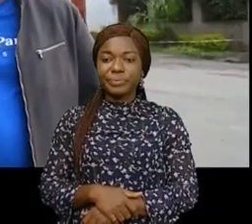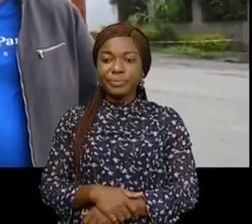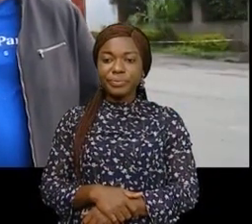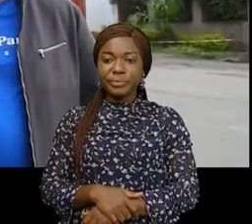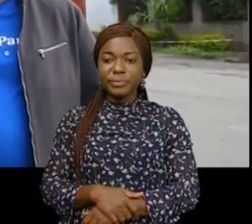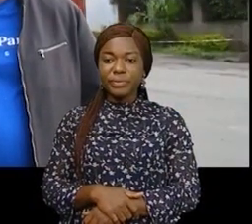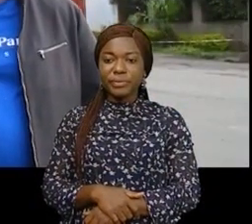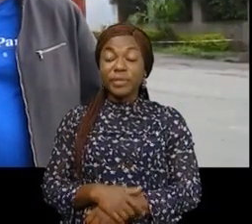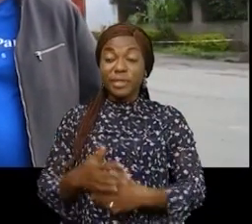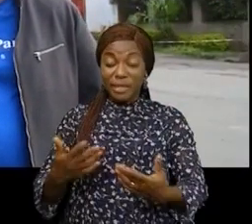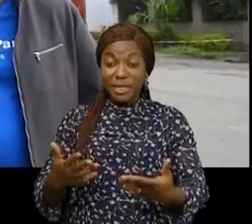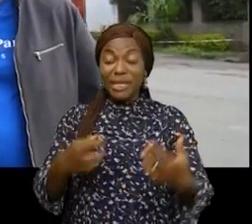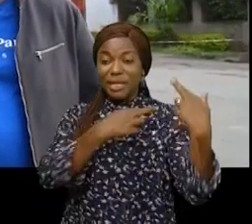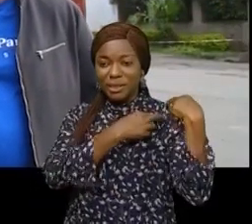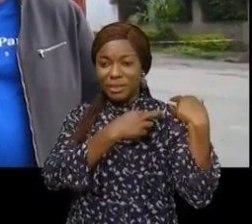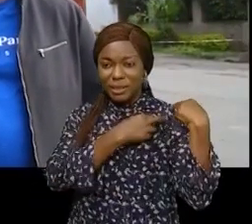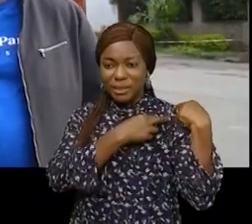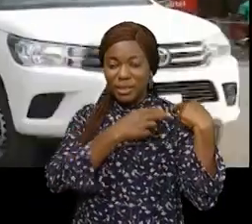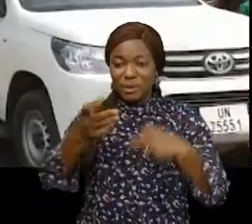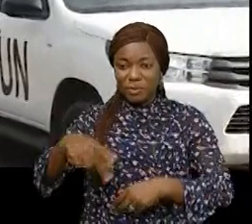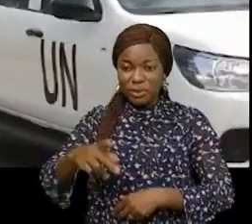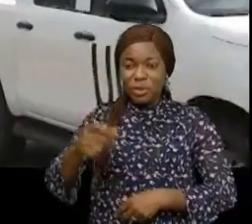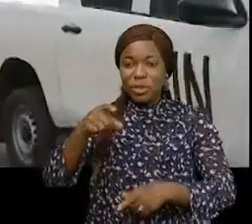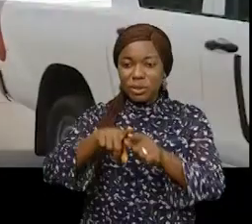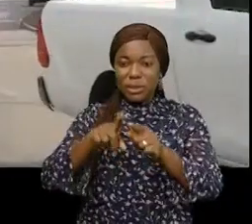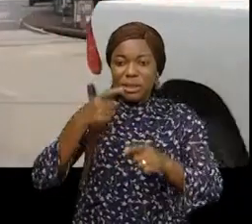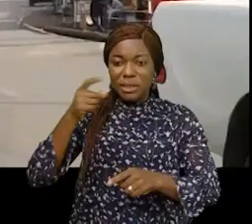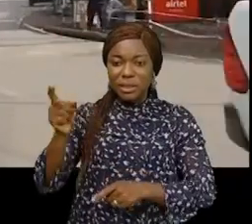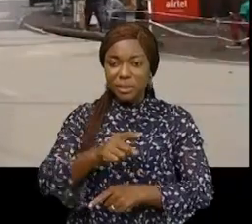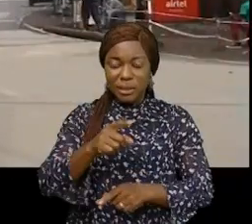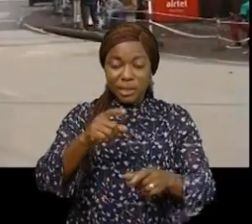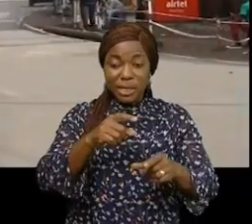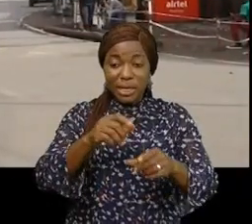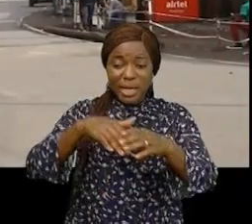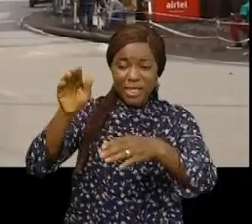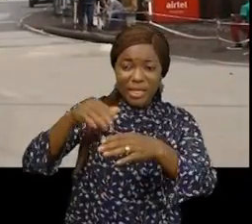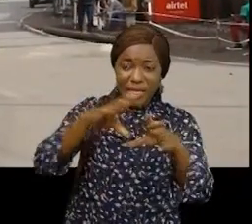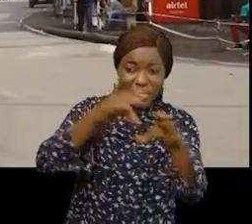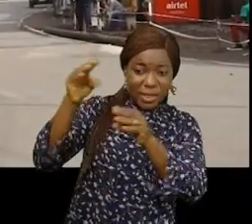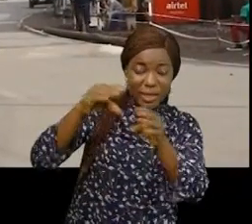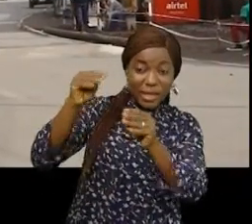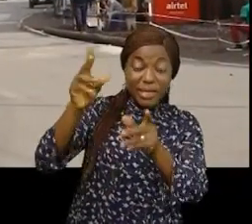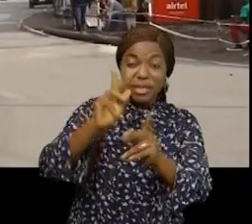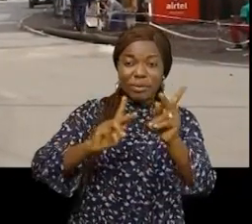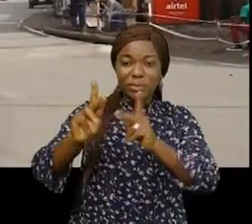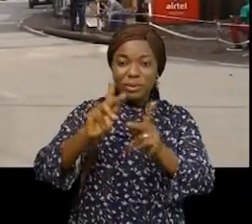Les autorités provinciales viennent d'ordonner l'évacuation de la population